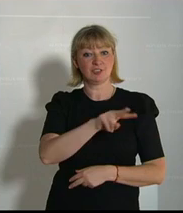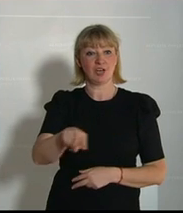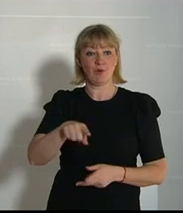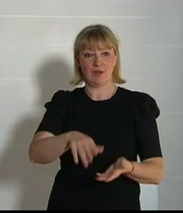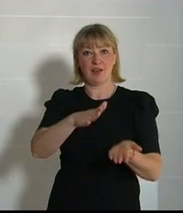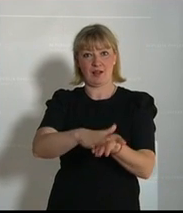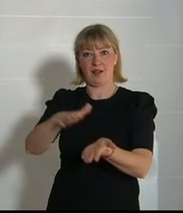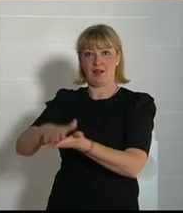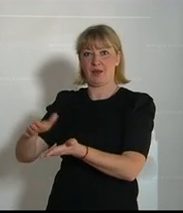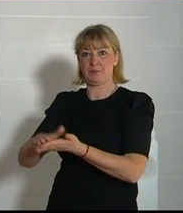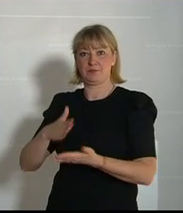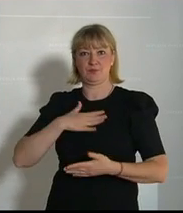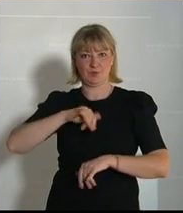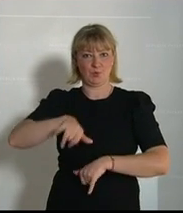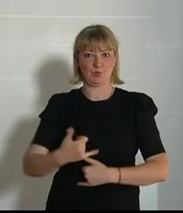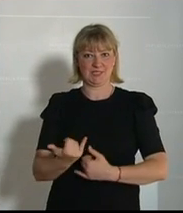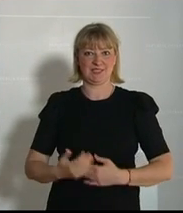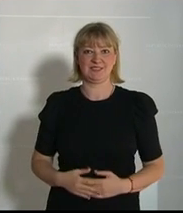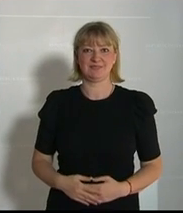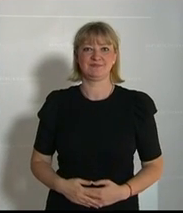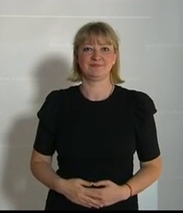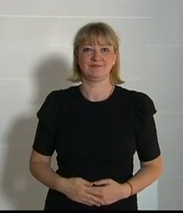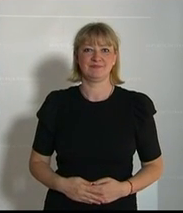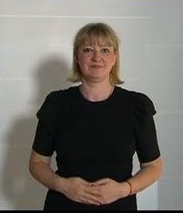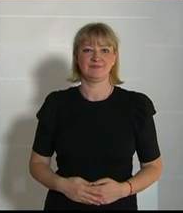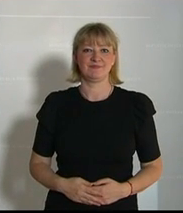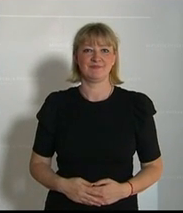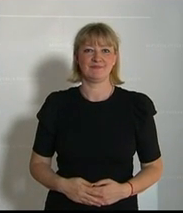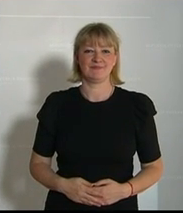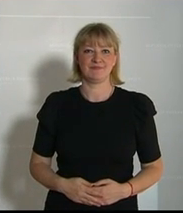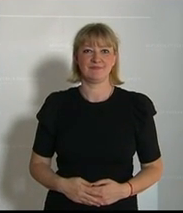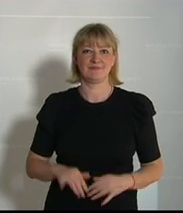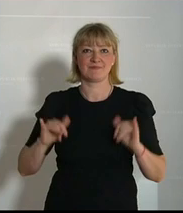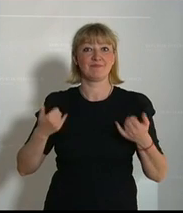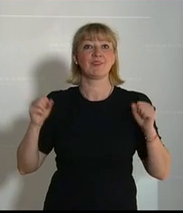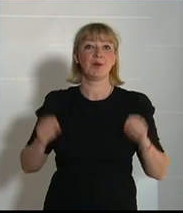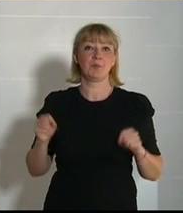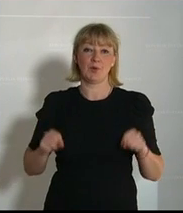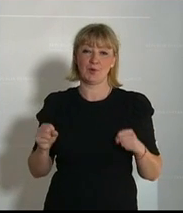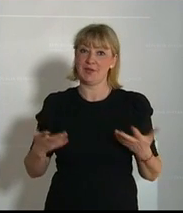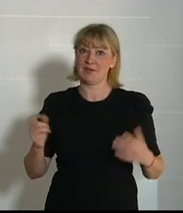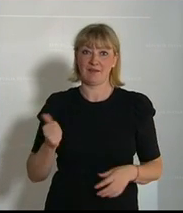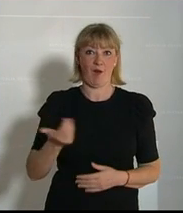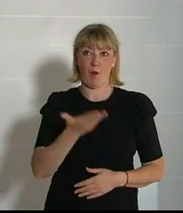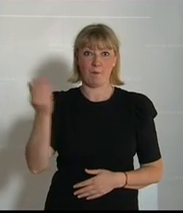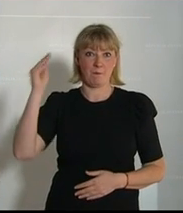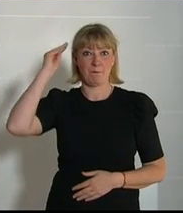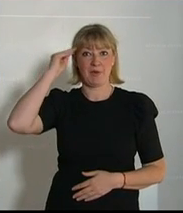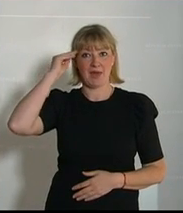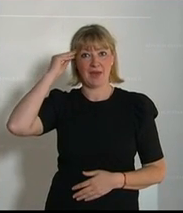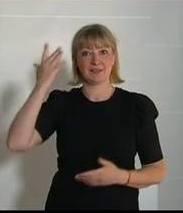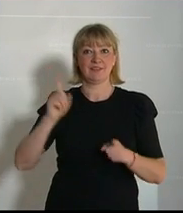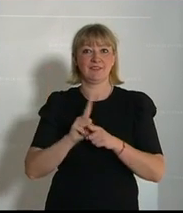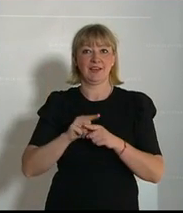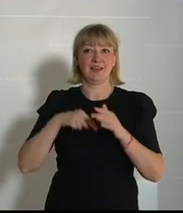funktioniert, unsere Justiz. Es mag sein, dass das dann kaum jemand merkt. So wie